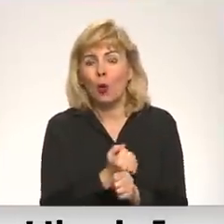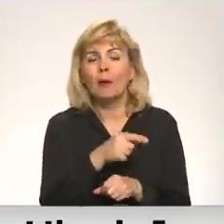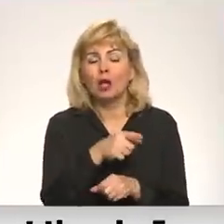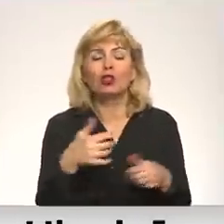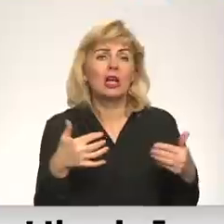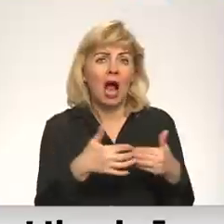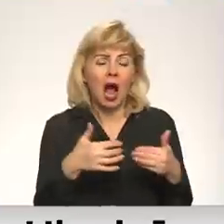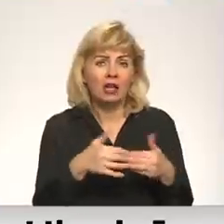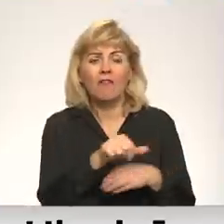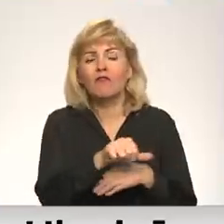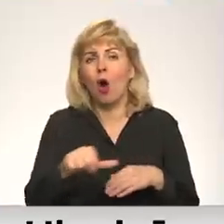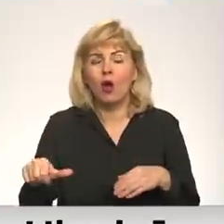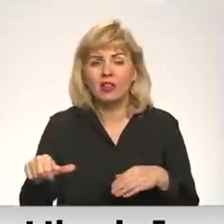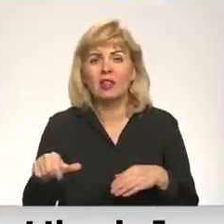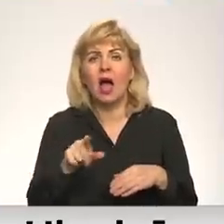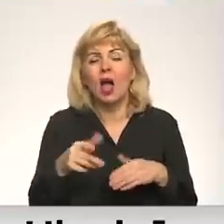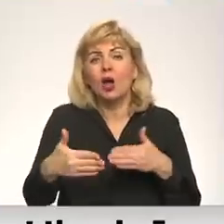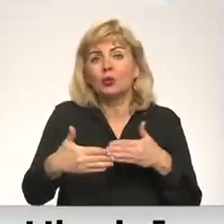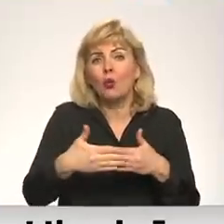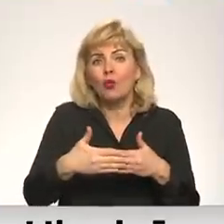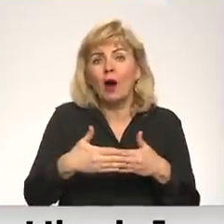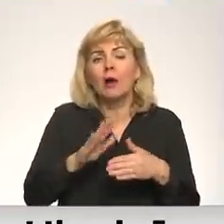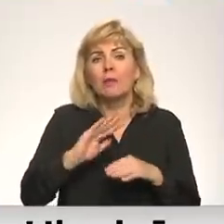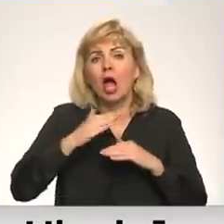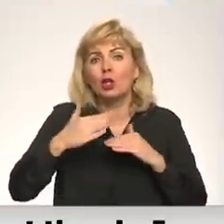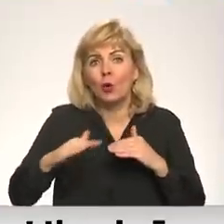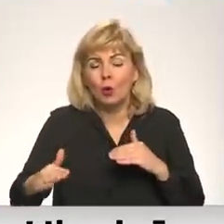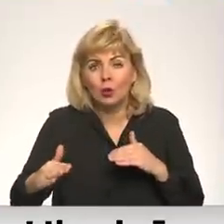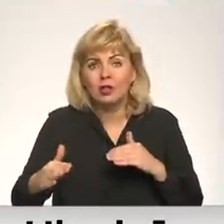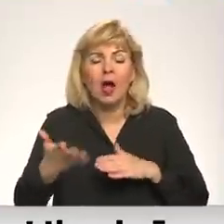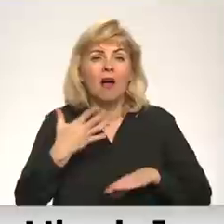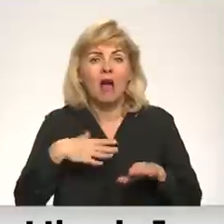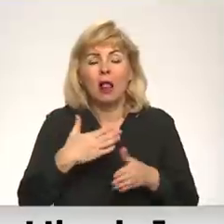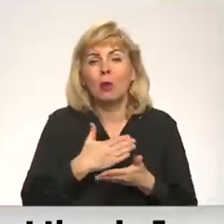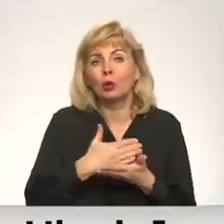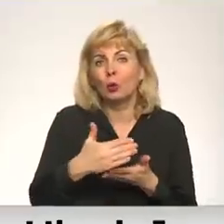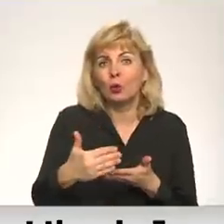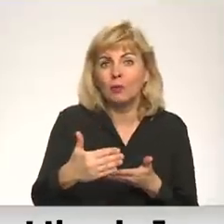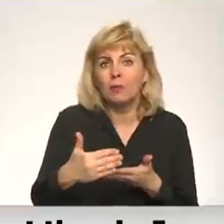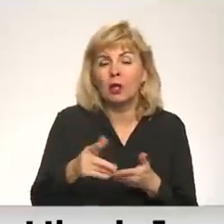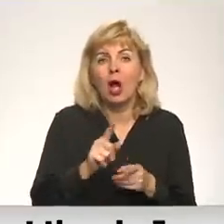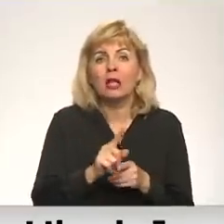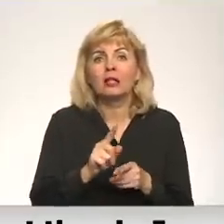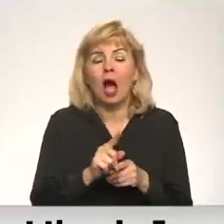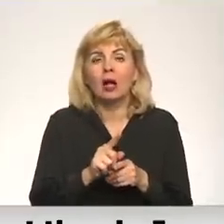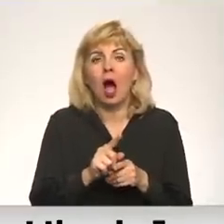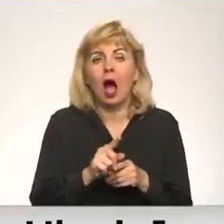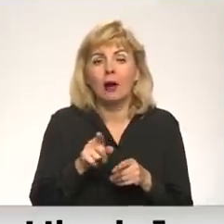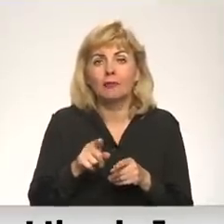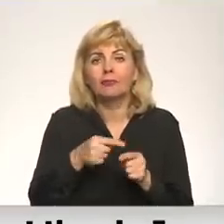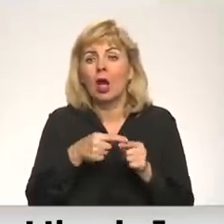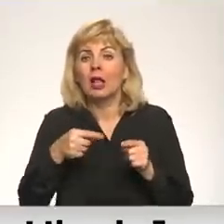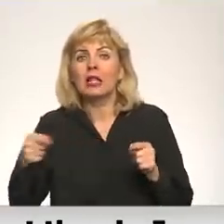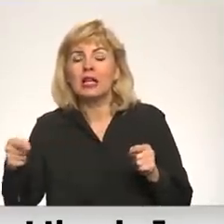Kara frontas līniju ļoti daudz ir tuvu pie jūras, it kā ar vēlmi turpināt tādu kā nogrieztu līniju līdz